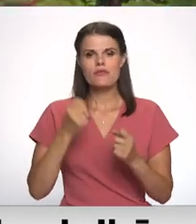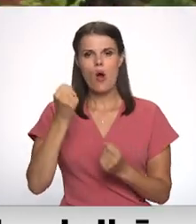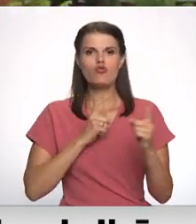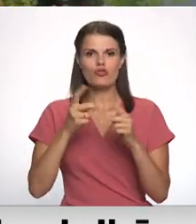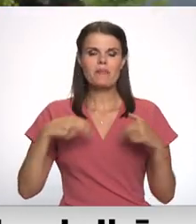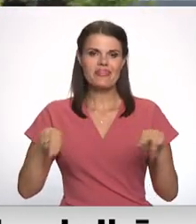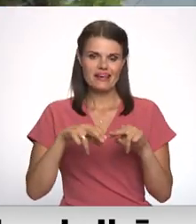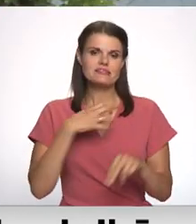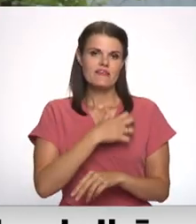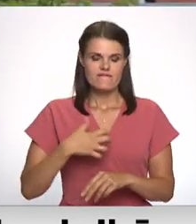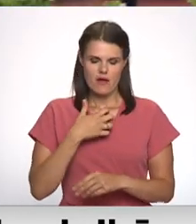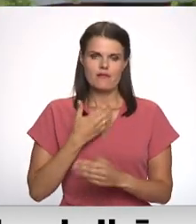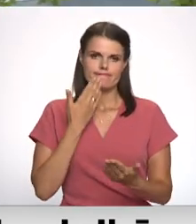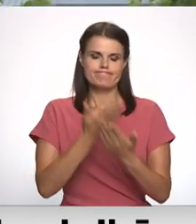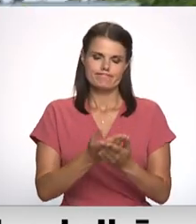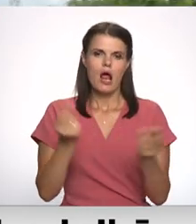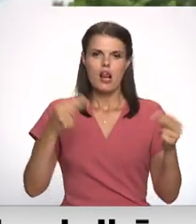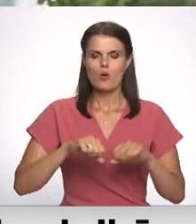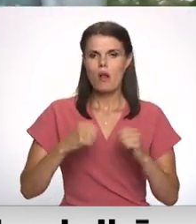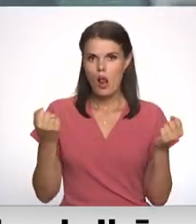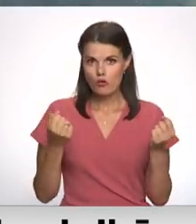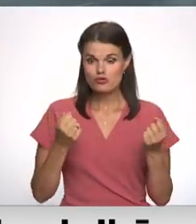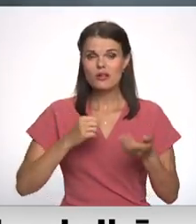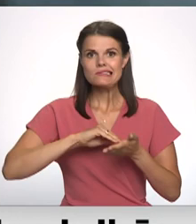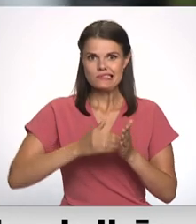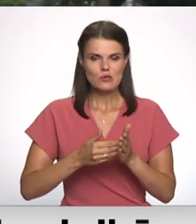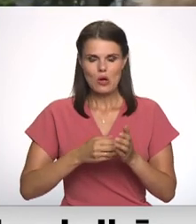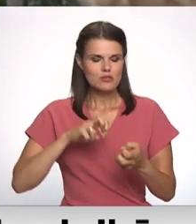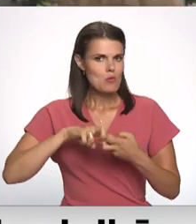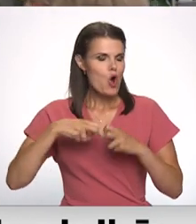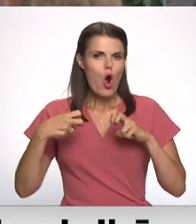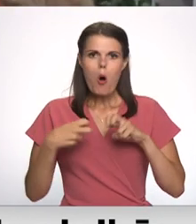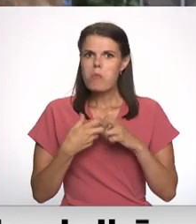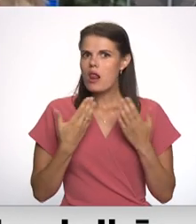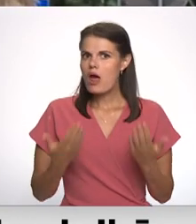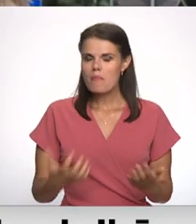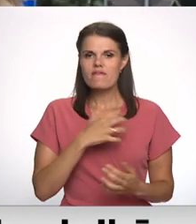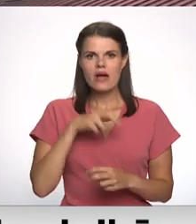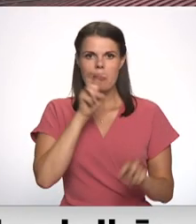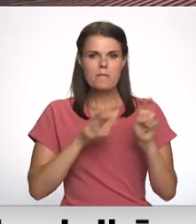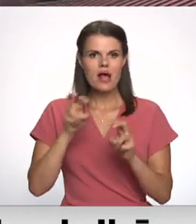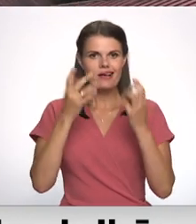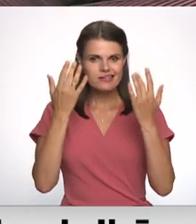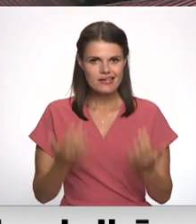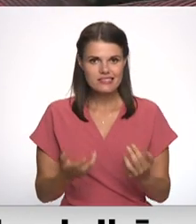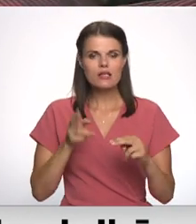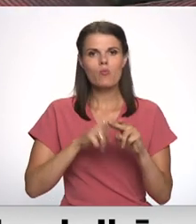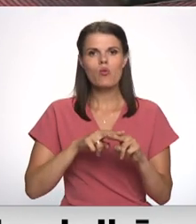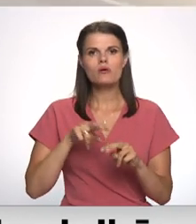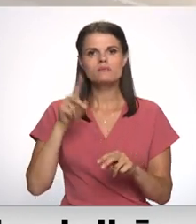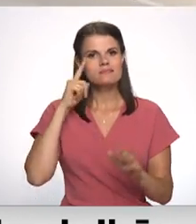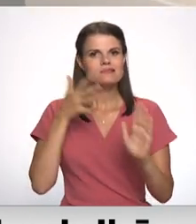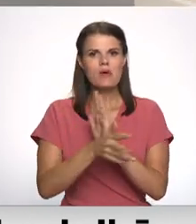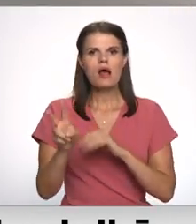jārosina līgumu laušam. Situācija ir krītiska un ir jārot gan risinājums, gan arī jāsaprot, kurš vēnojums krīzai.